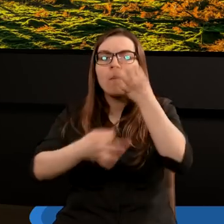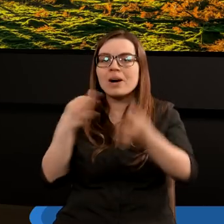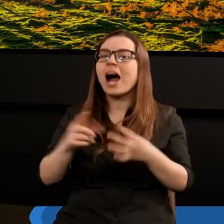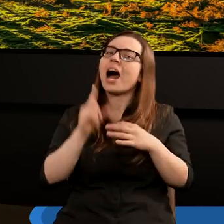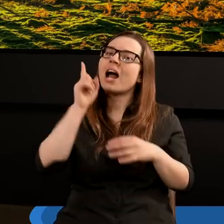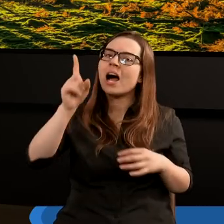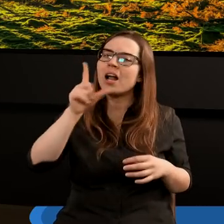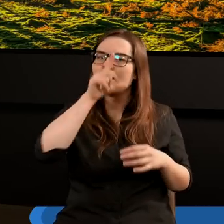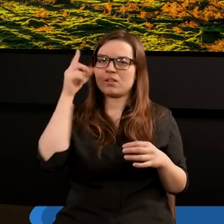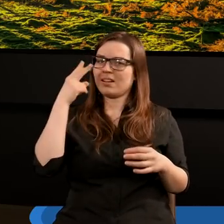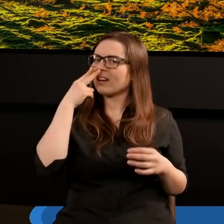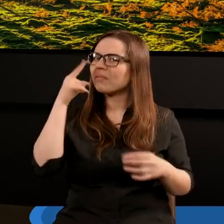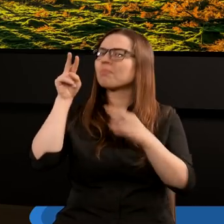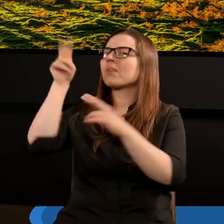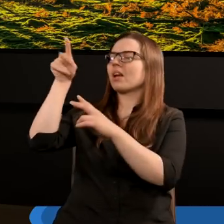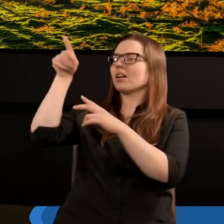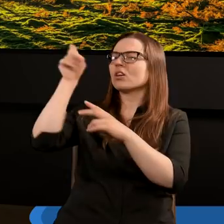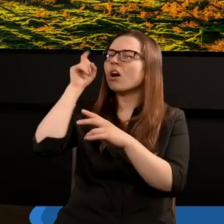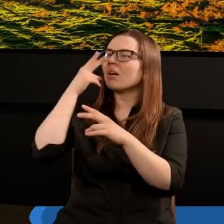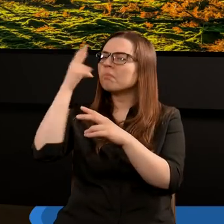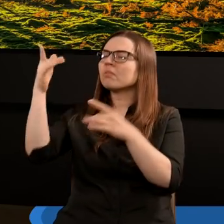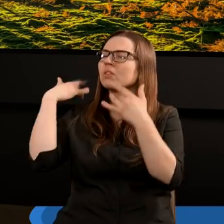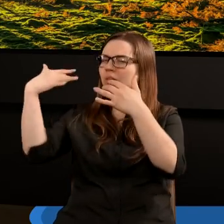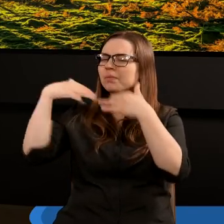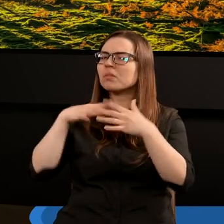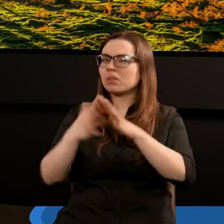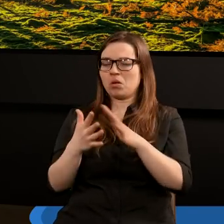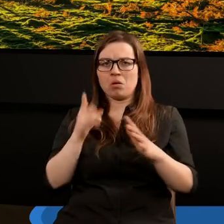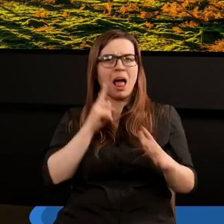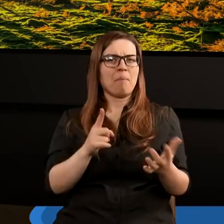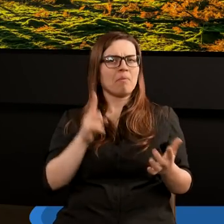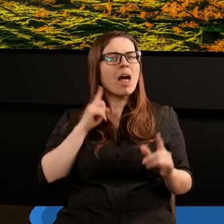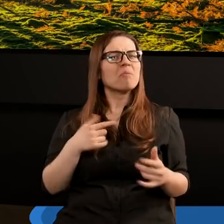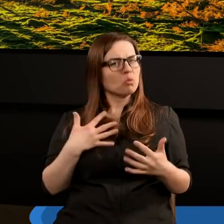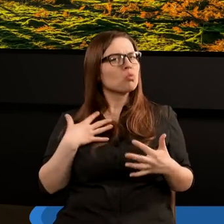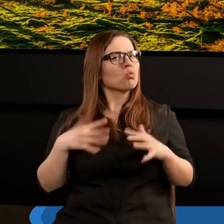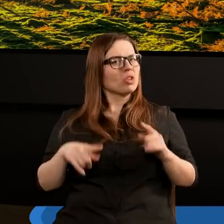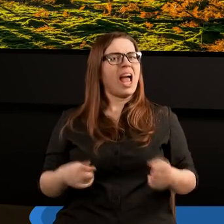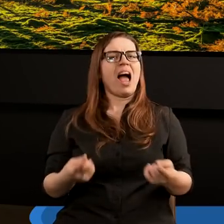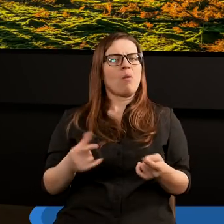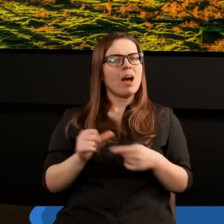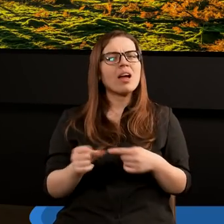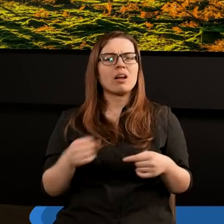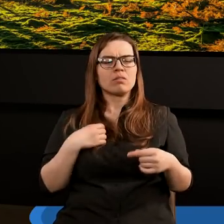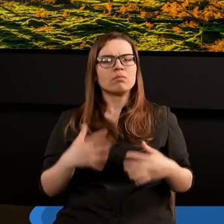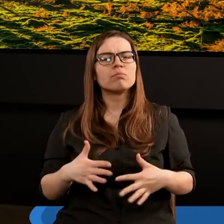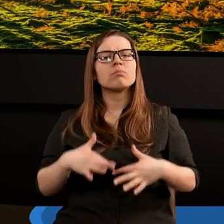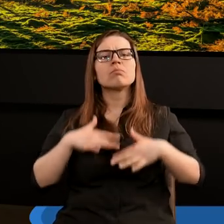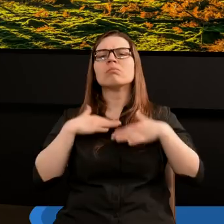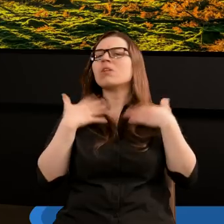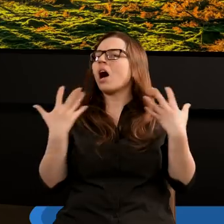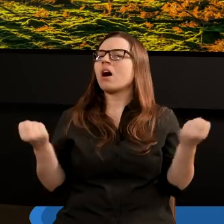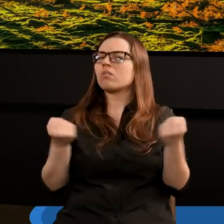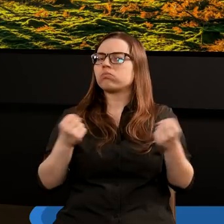tym wszystkim, ale ludzie patrząc na tego człowieka, co Bóg uczynił w jego życiu, mówią, jejku, to działa, no to jest coś niesamowitego. Ta